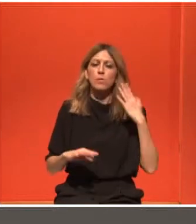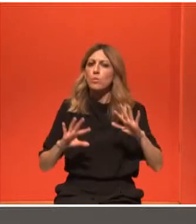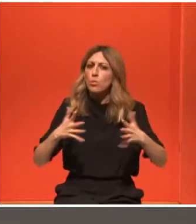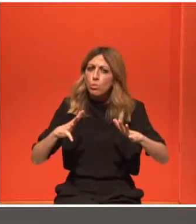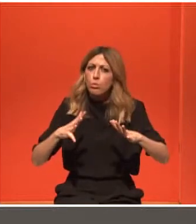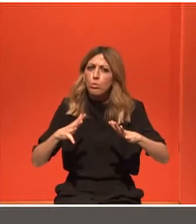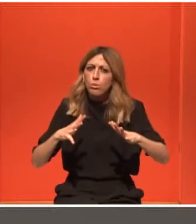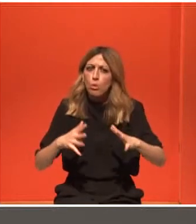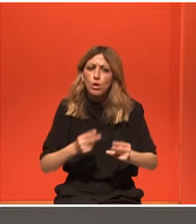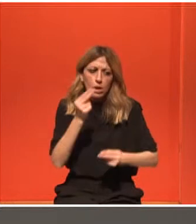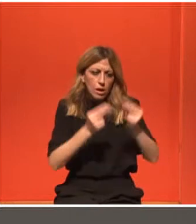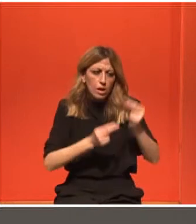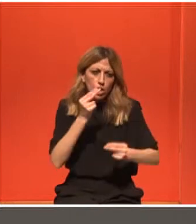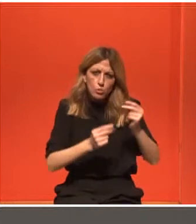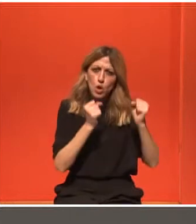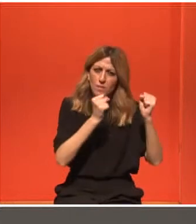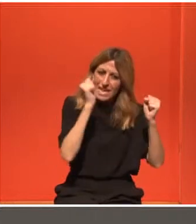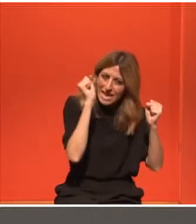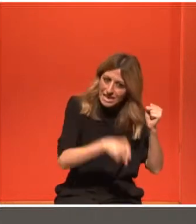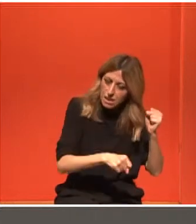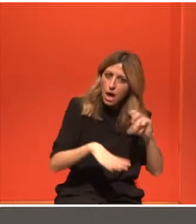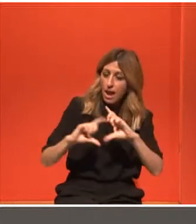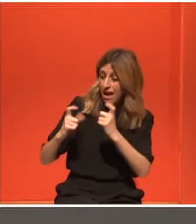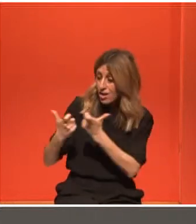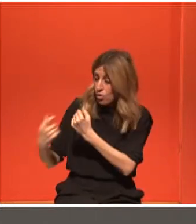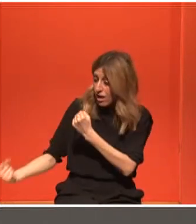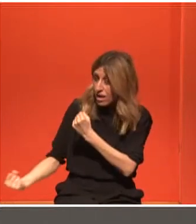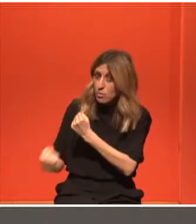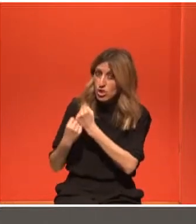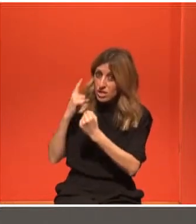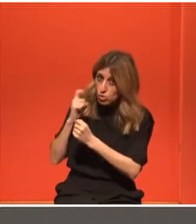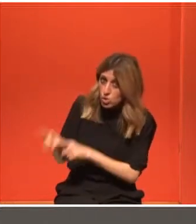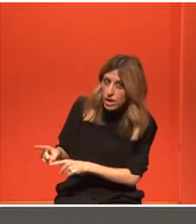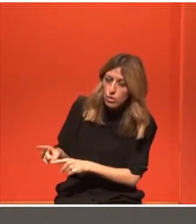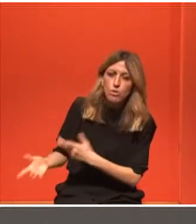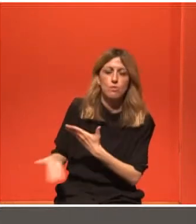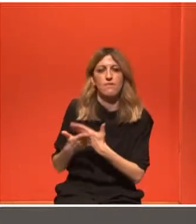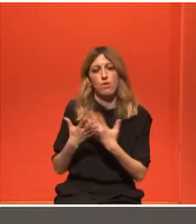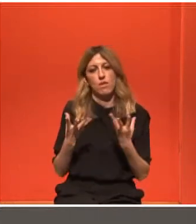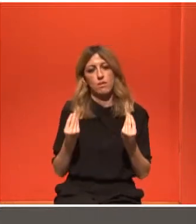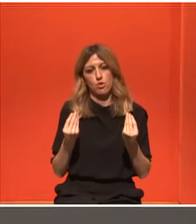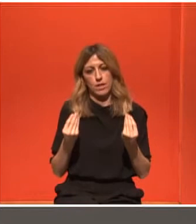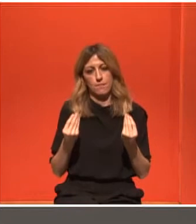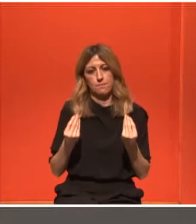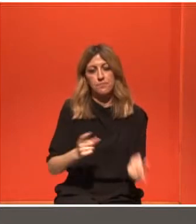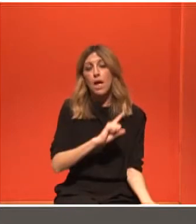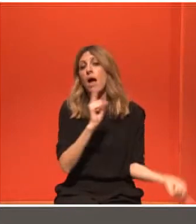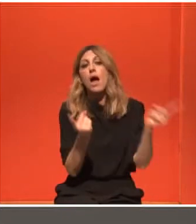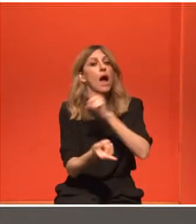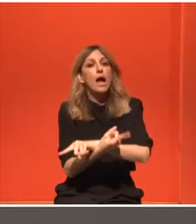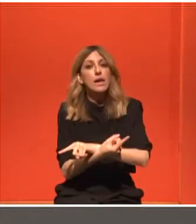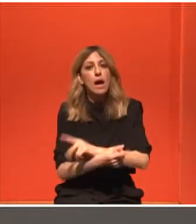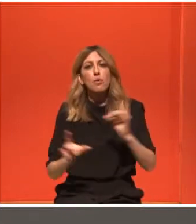επιπτώσεις, να έχει συνέπειες, καλές συνέπειες. Ενώ κάποιος ο οποίος δεν έχει